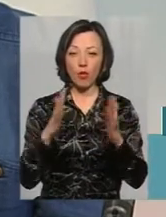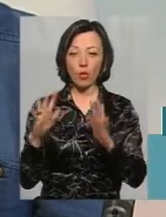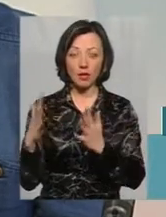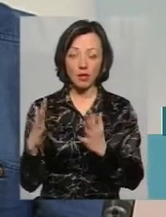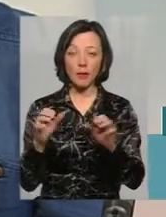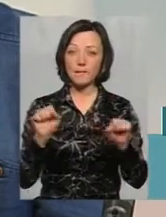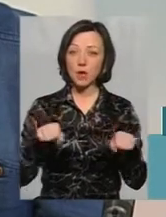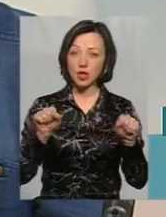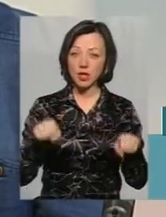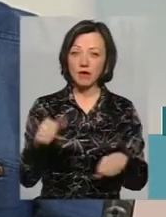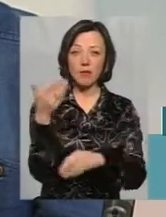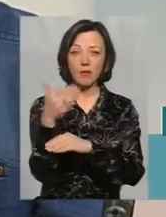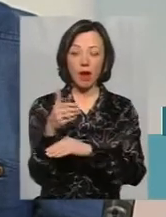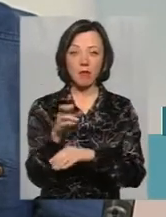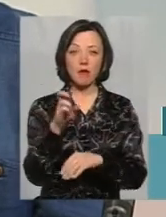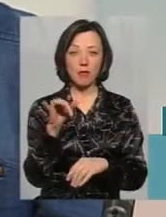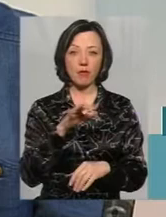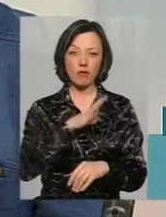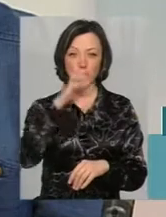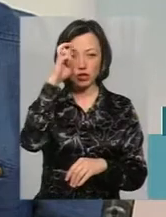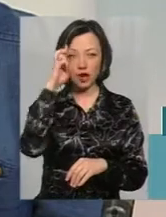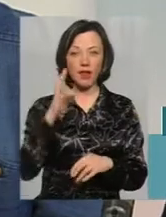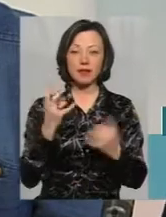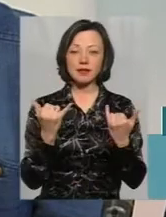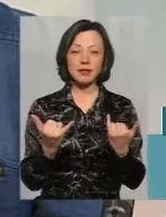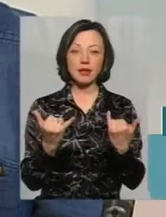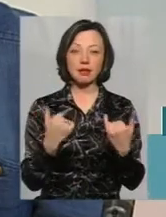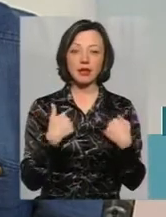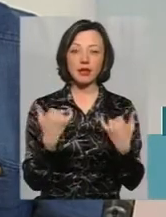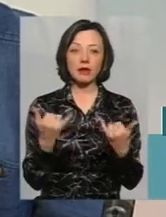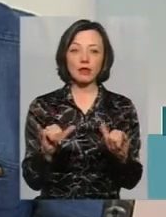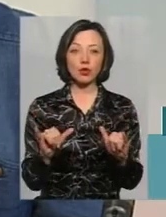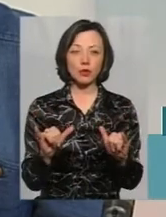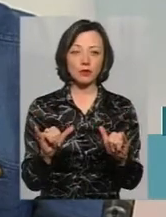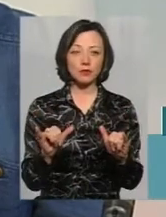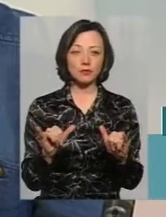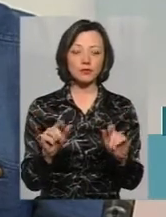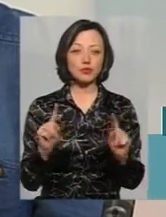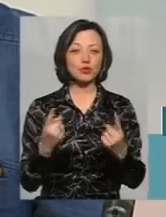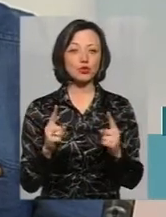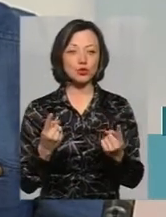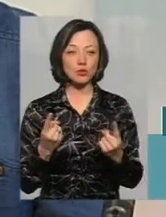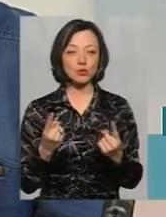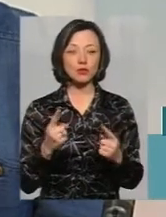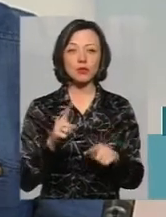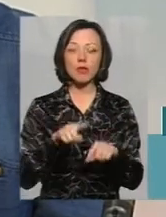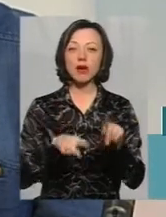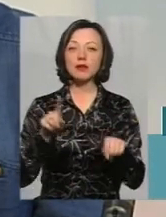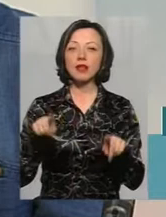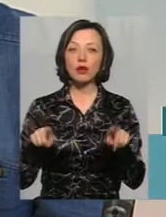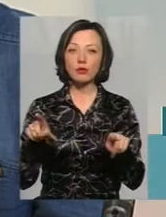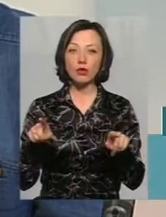прапор тепер б був державний. Мене зараз, наприклад, дивує, чому де хто